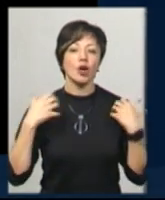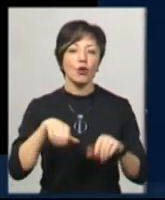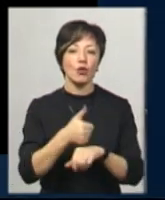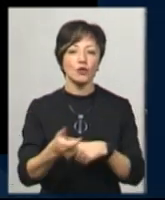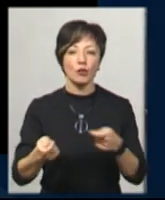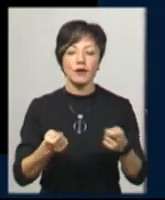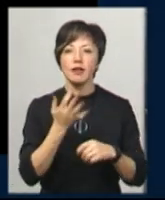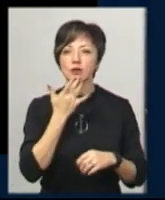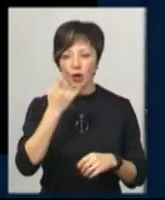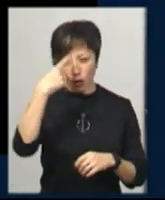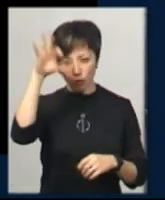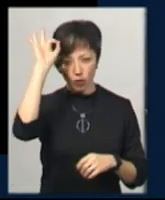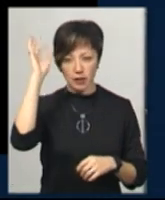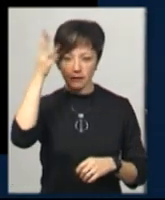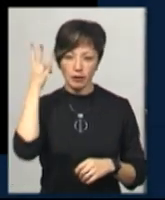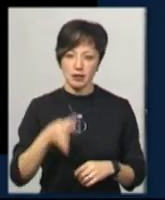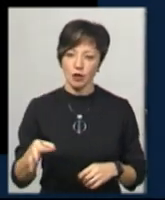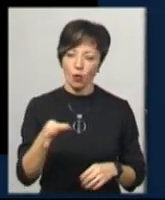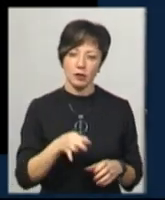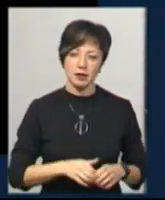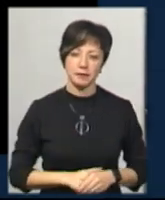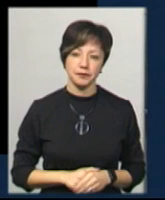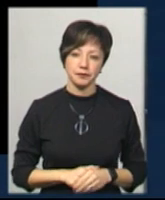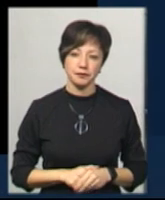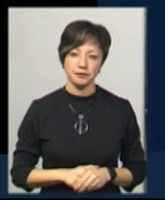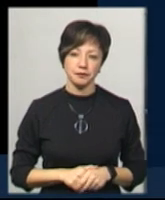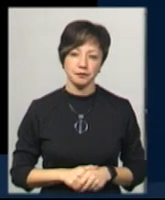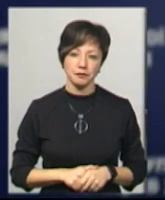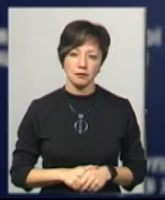управління Національної поліції в Хмельницькій області Анатолій Щадило.